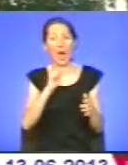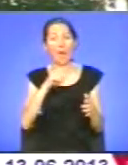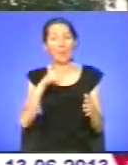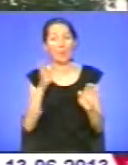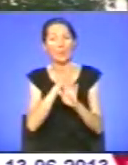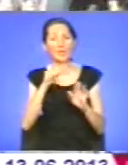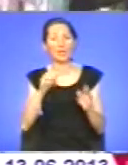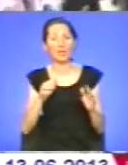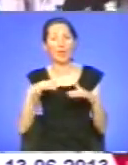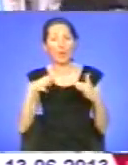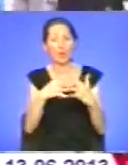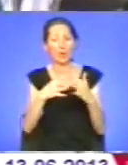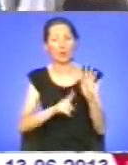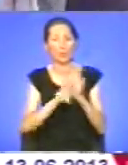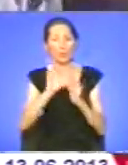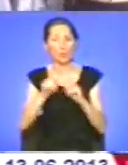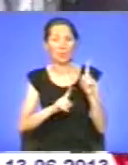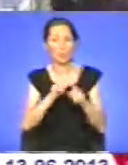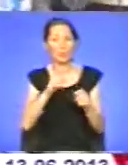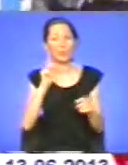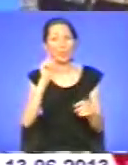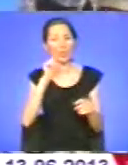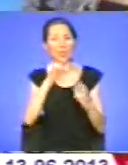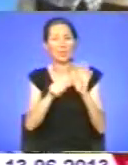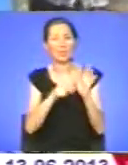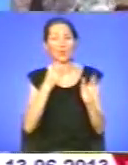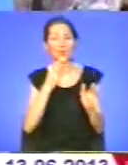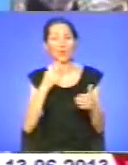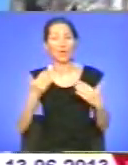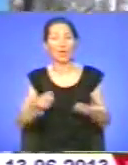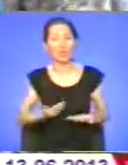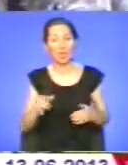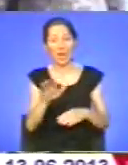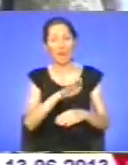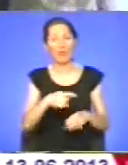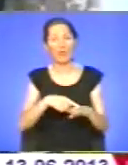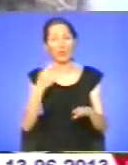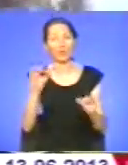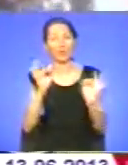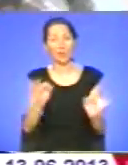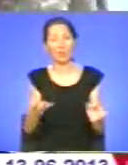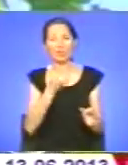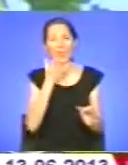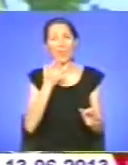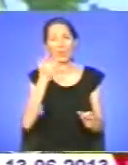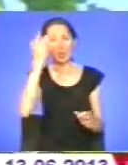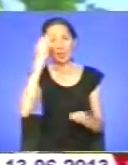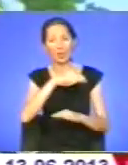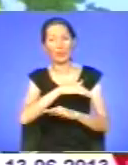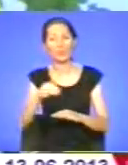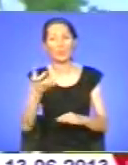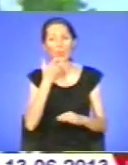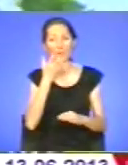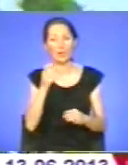повітря будуть коливатися. А от з понеділка, 16 червня, жителі краю відчують справжнє тепле літо. На вулиці тепліше тиме,